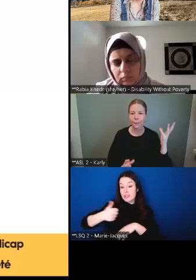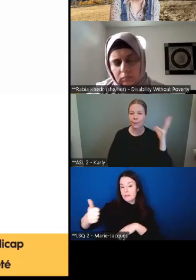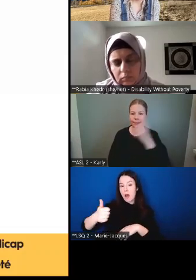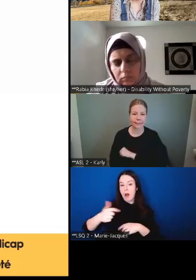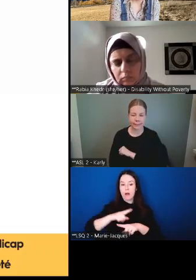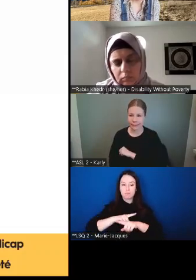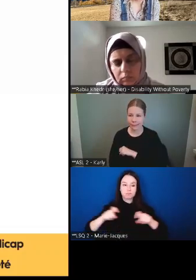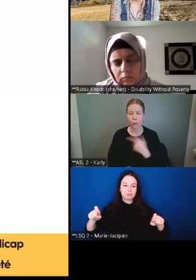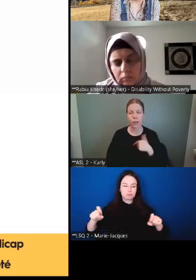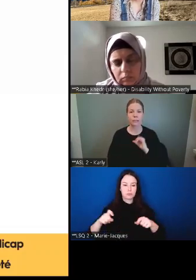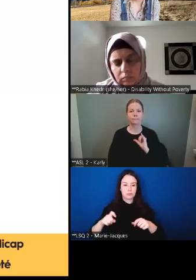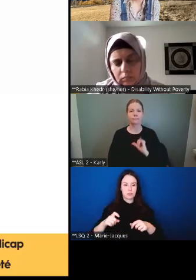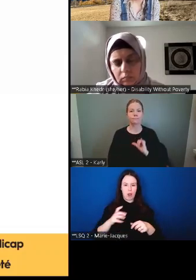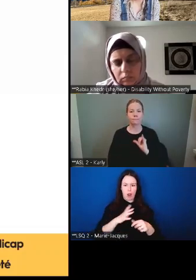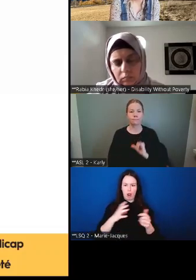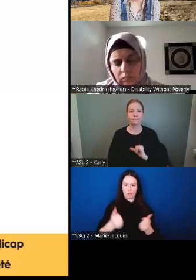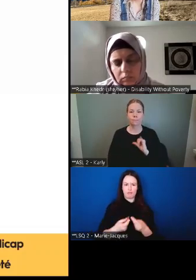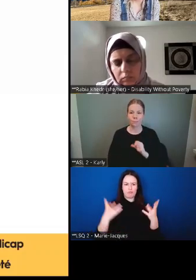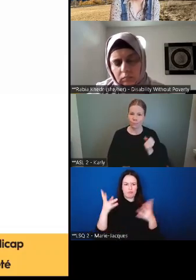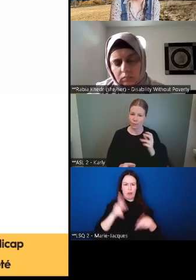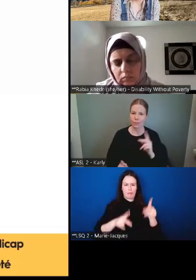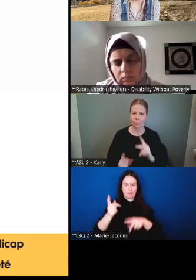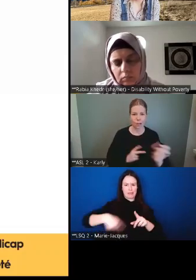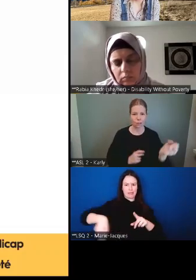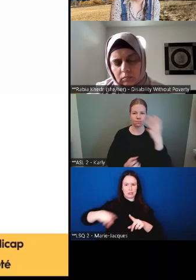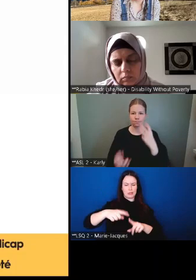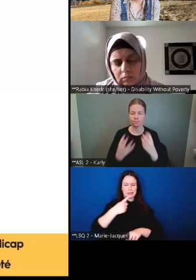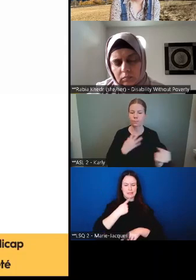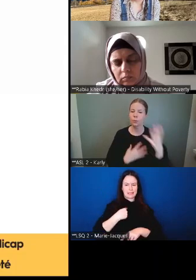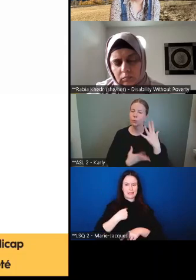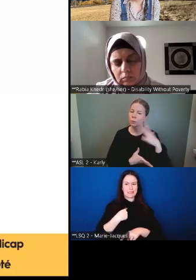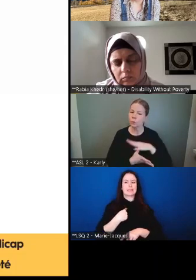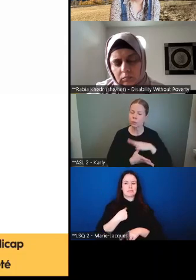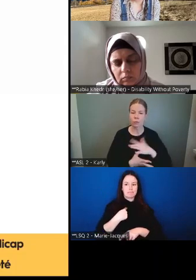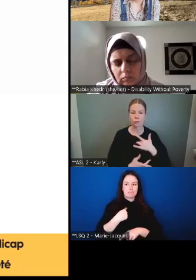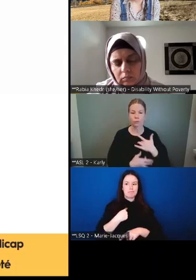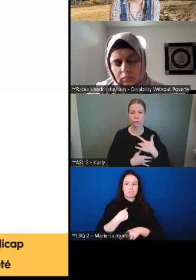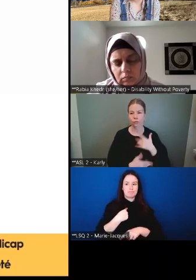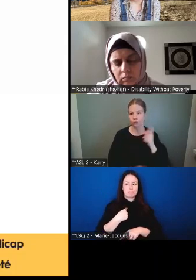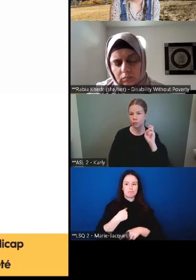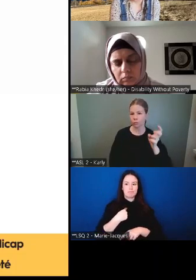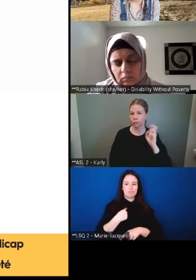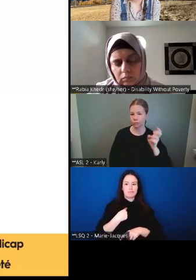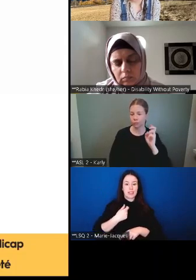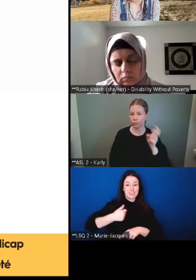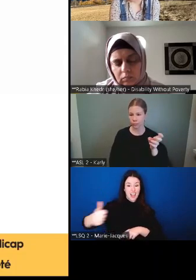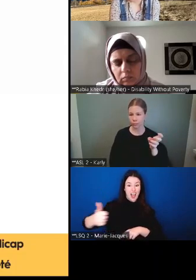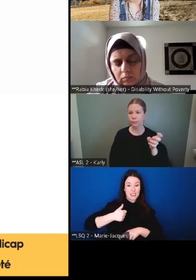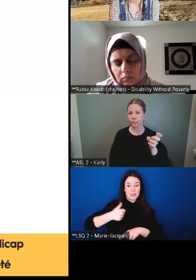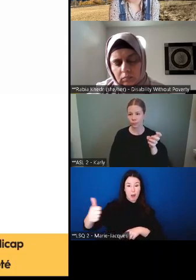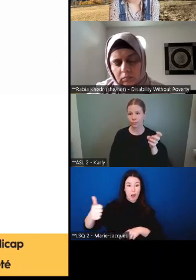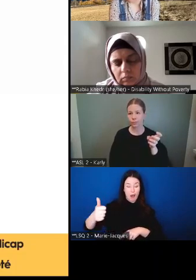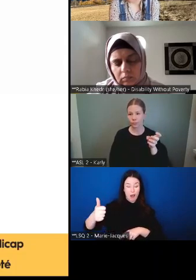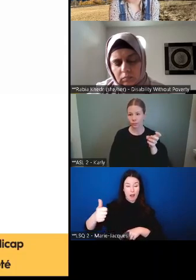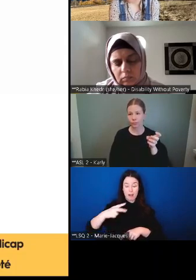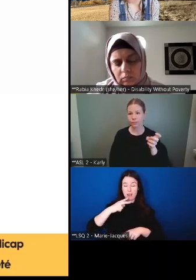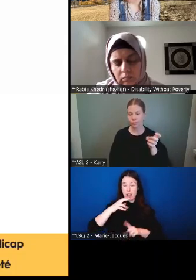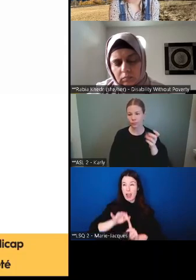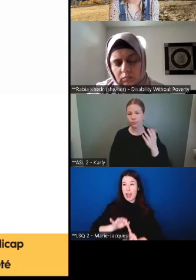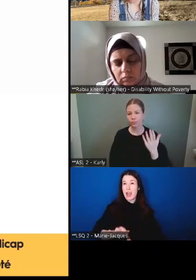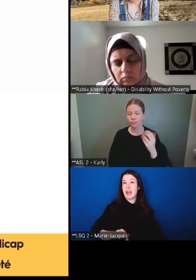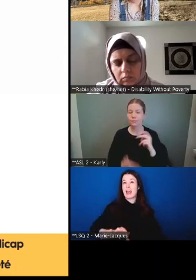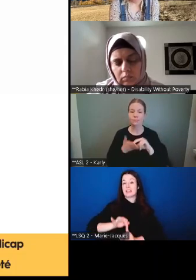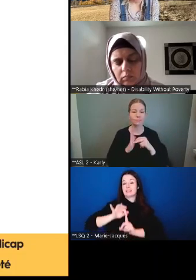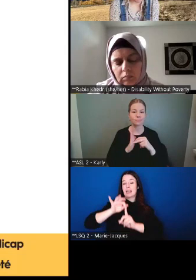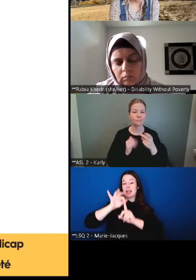Il y a beaucoup de gens qui nous ont mentionné que le transport était tellement essentiel pour eux,